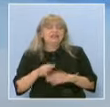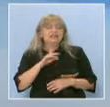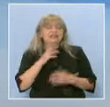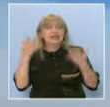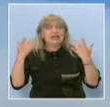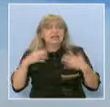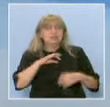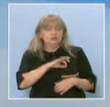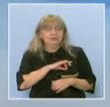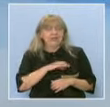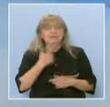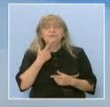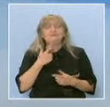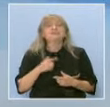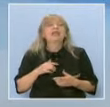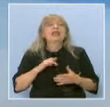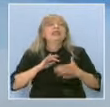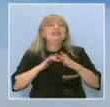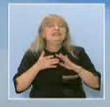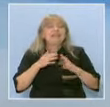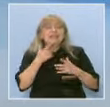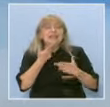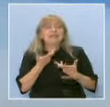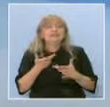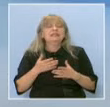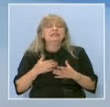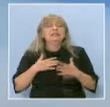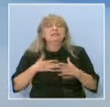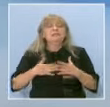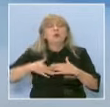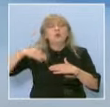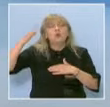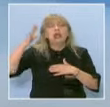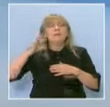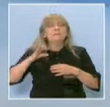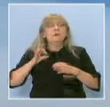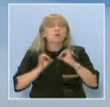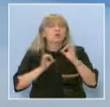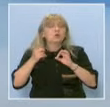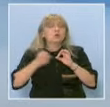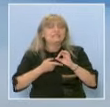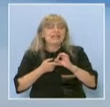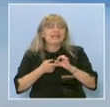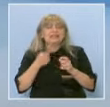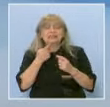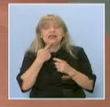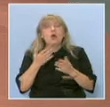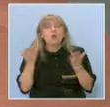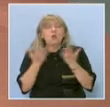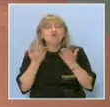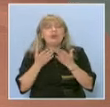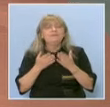Дигитализацията, забелязахме, че държи висок процент специално за този въпрос на самите учебни материали.